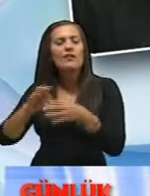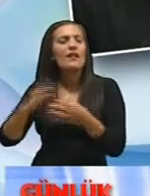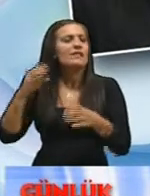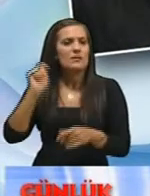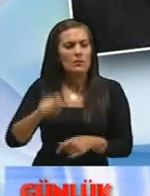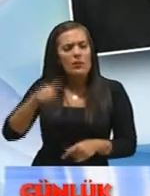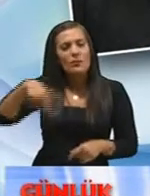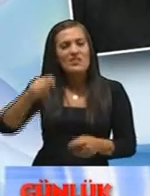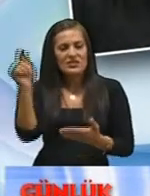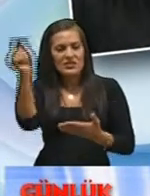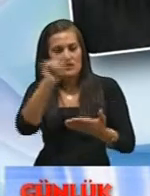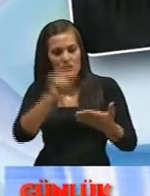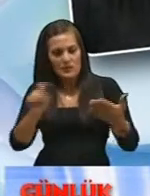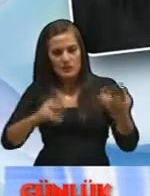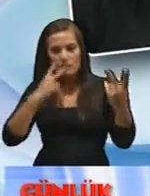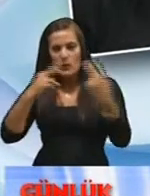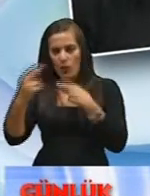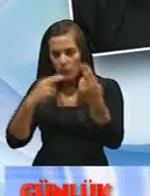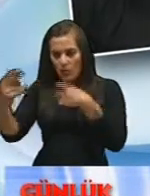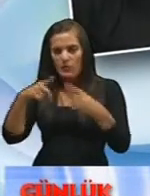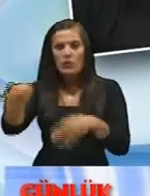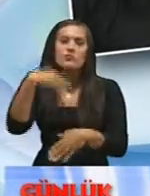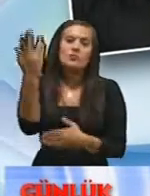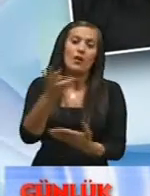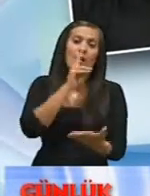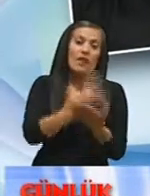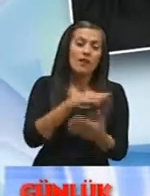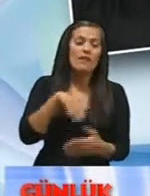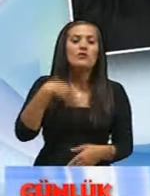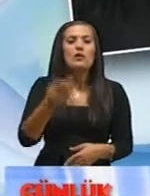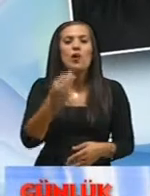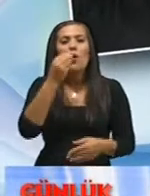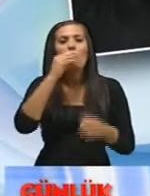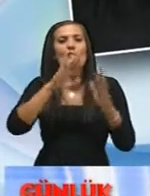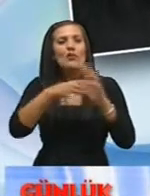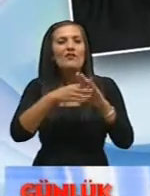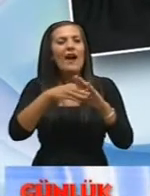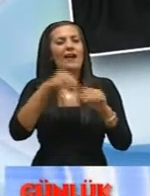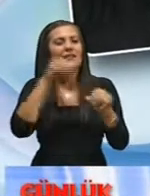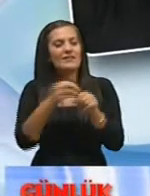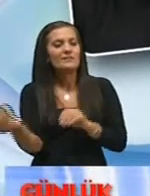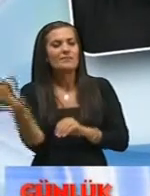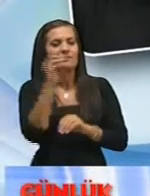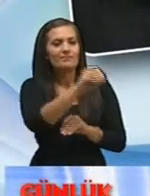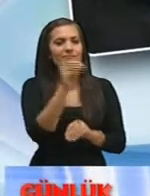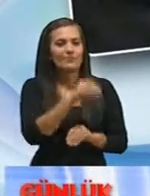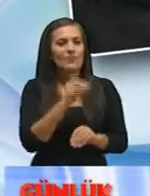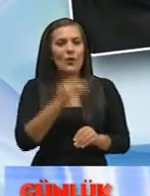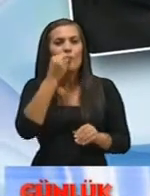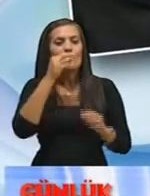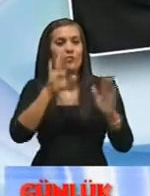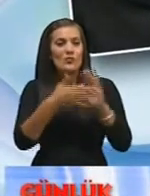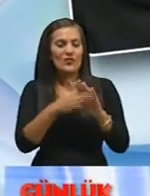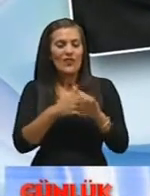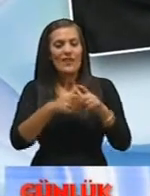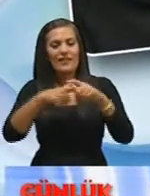konuşuluyor bunun üstüne karar veriliyor sonra bunların mutfak aşamasına geliniyor asıl önemli olan o mutfak